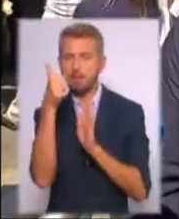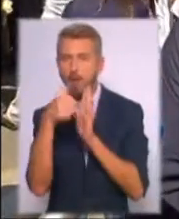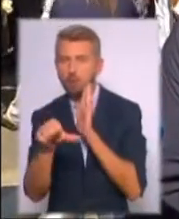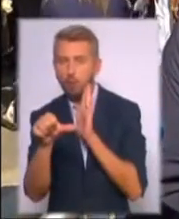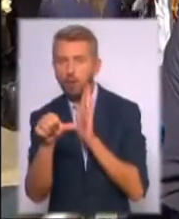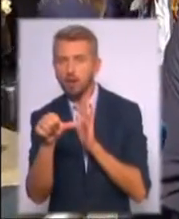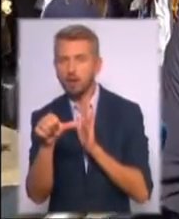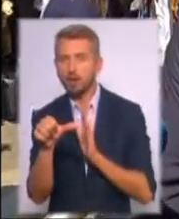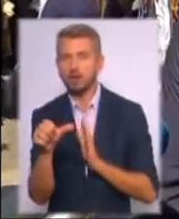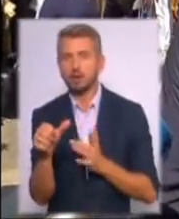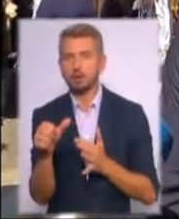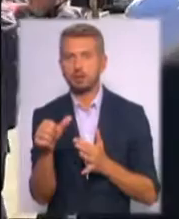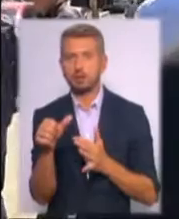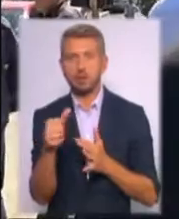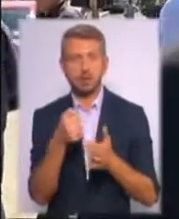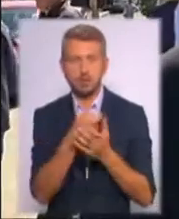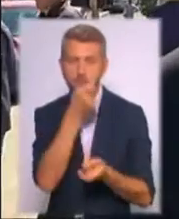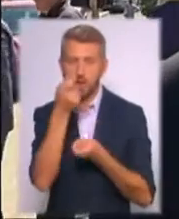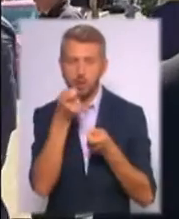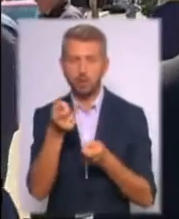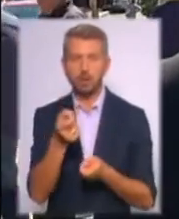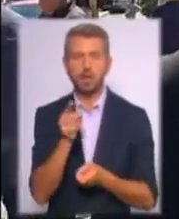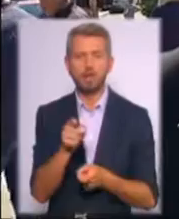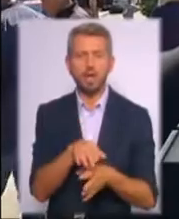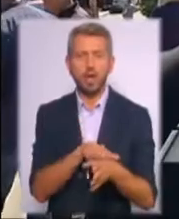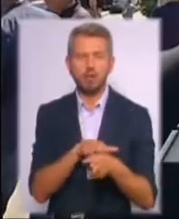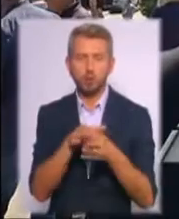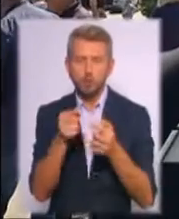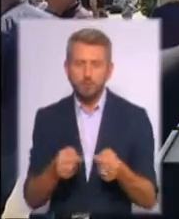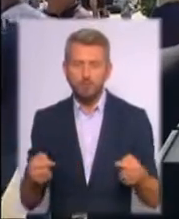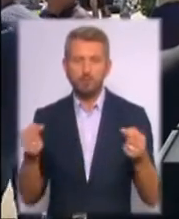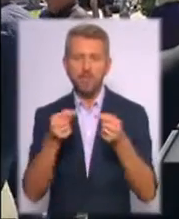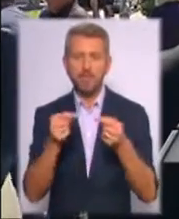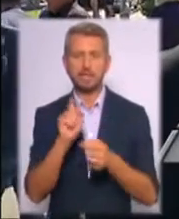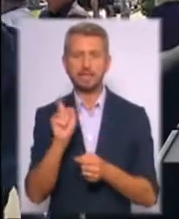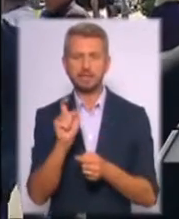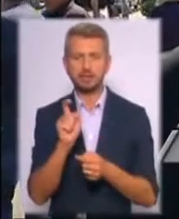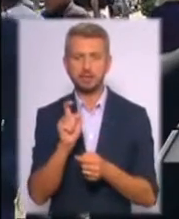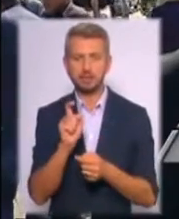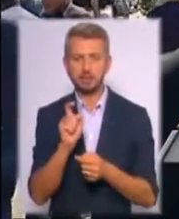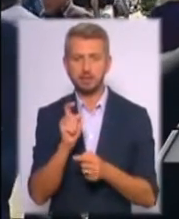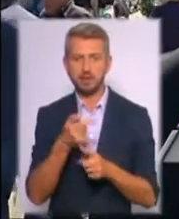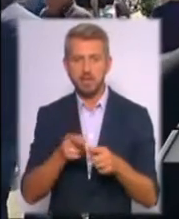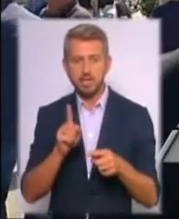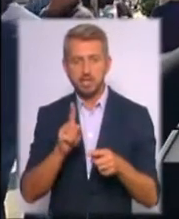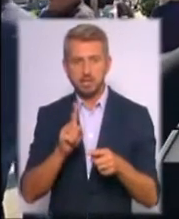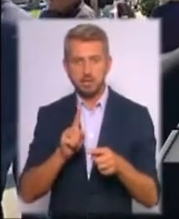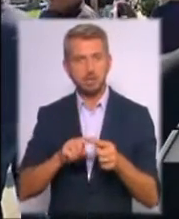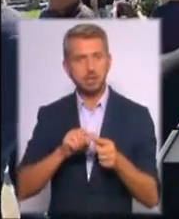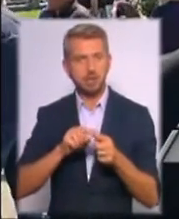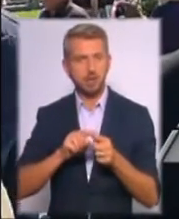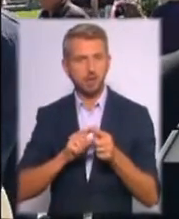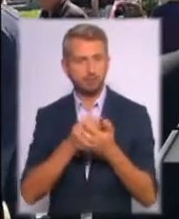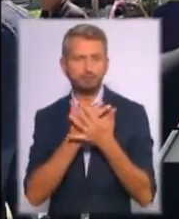Вона абсолютно співпадає справді з цією роз'ятреною харизмою Богдана